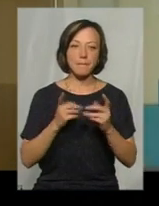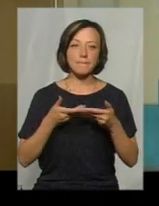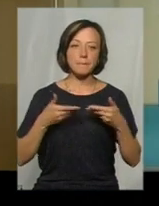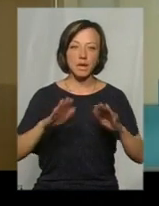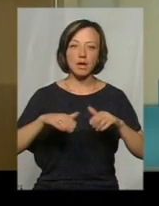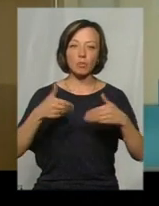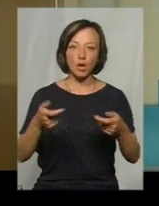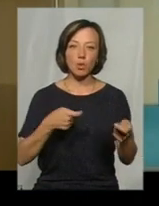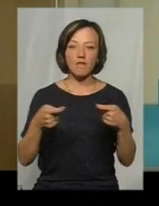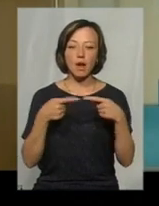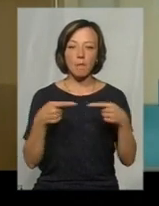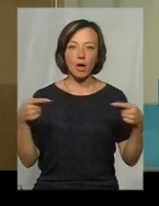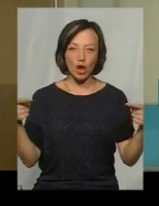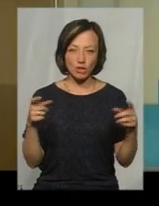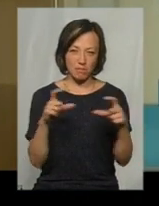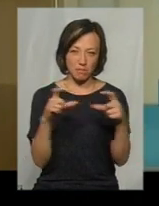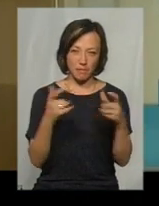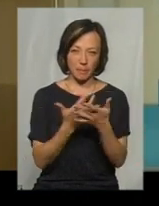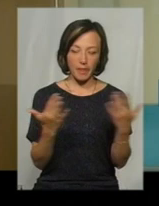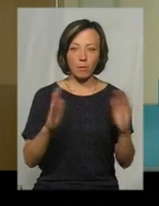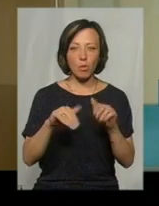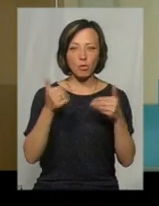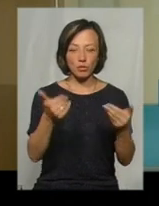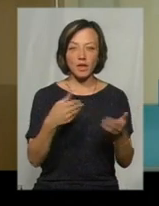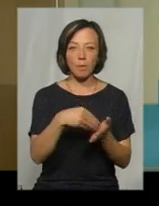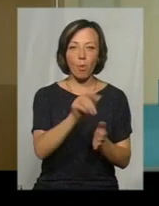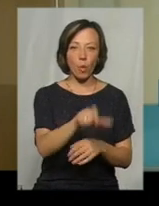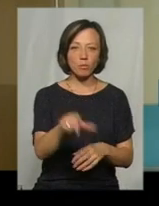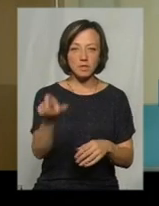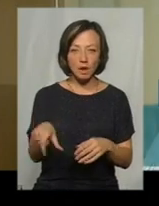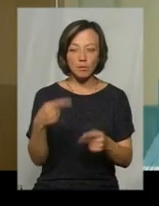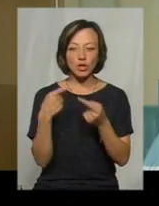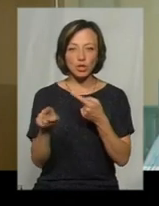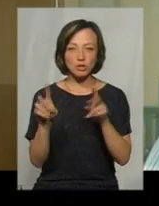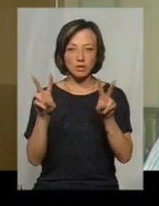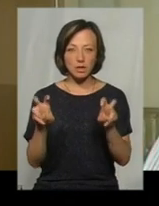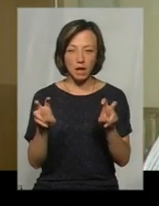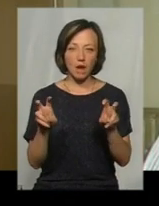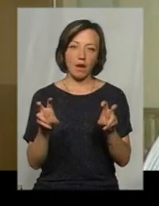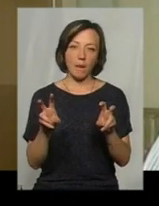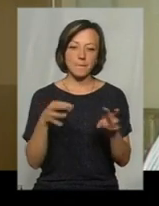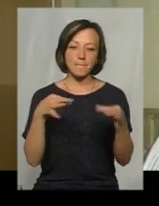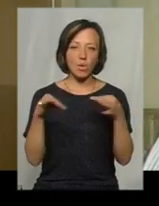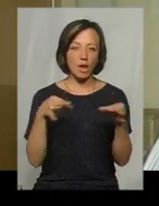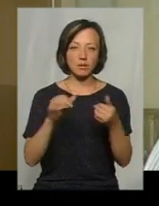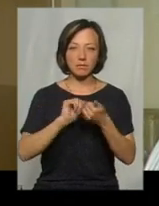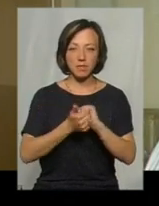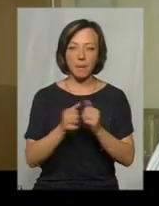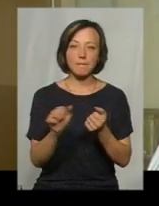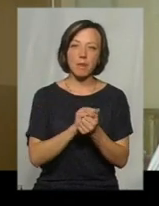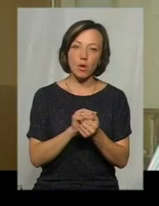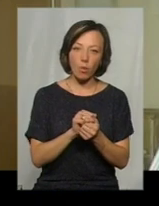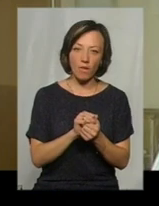торгівельним мережам пропонувати своїм покупцям альтернативу поліетиленових пакетів. Тобто це можуть бути